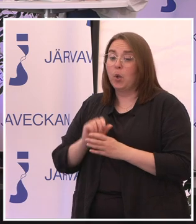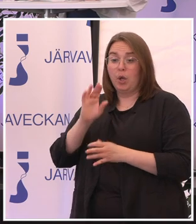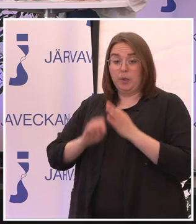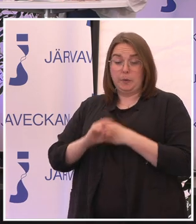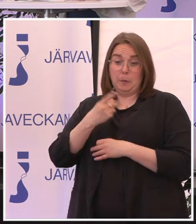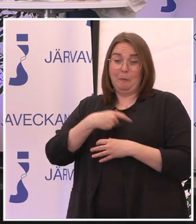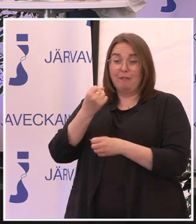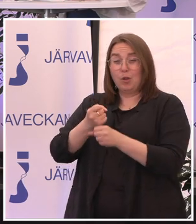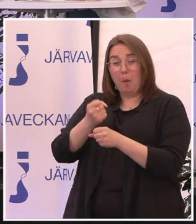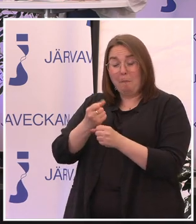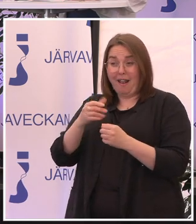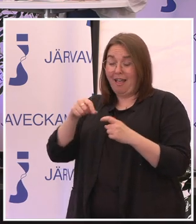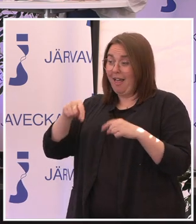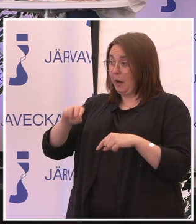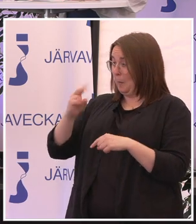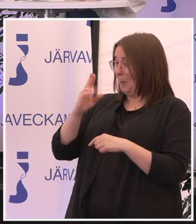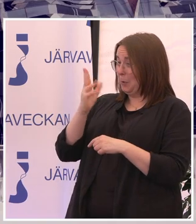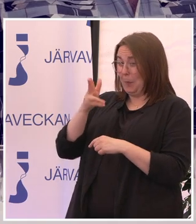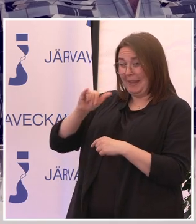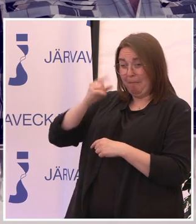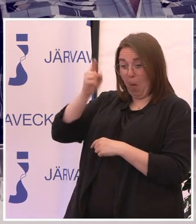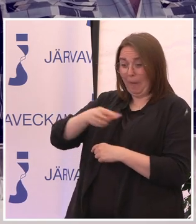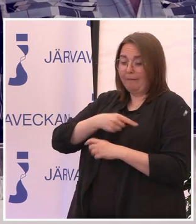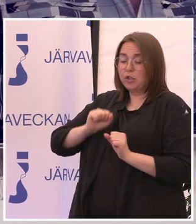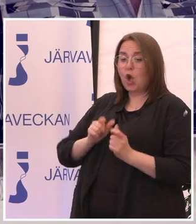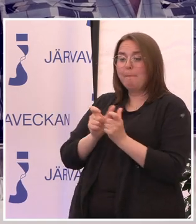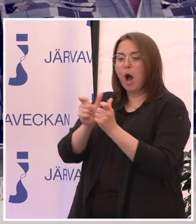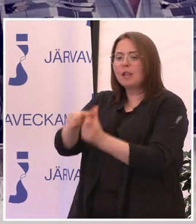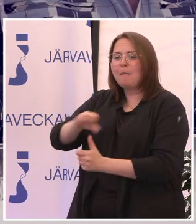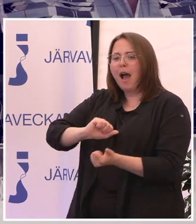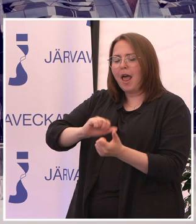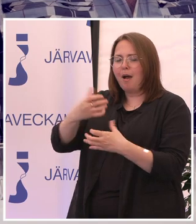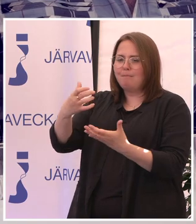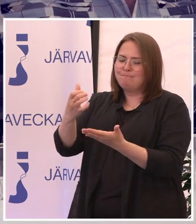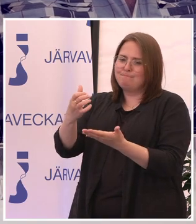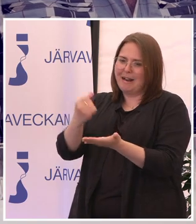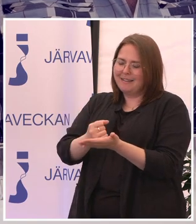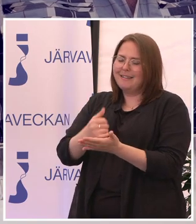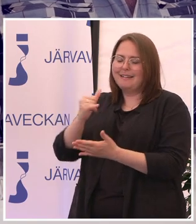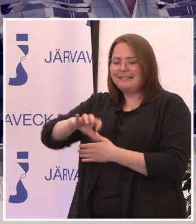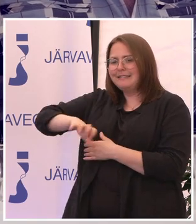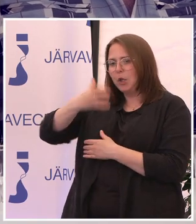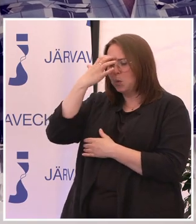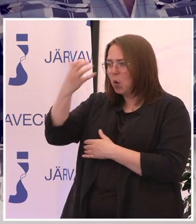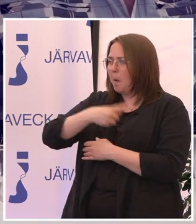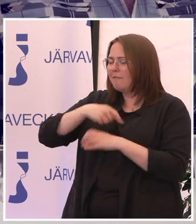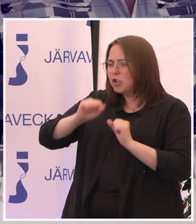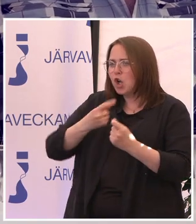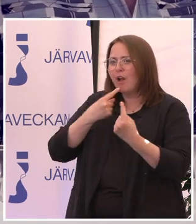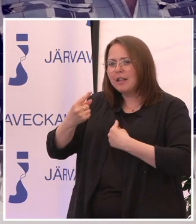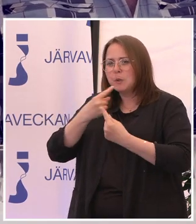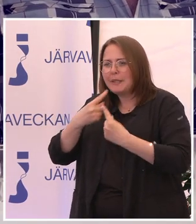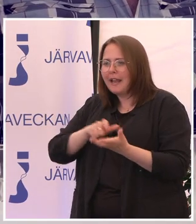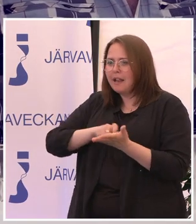jobbar vi mycket med... Här nu i juni så kommer vi ha möten med alla politiska partier i Region Stockholm. Där vi kommer diskutera